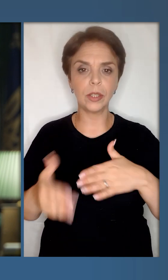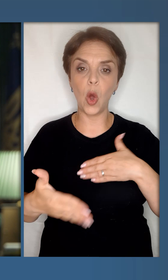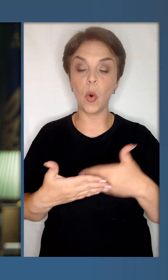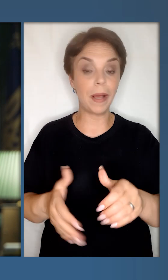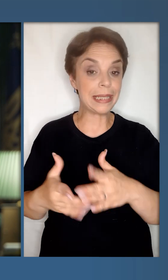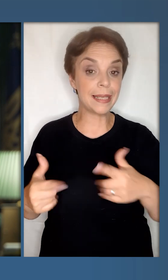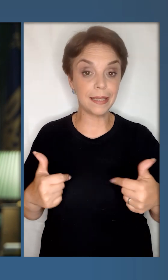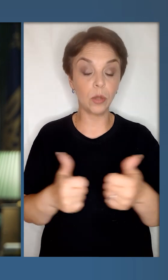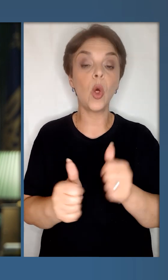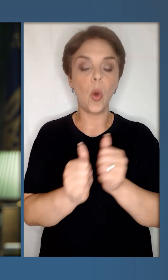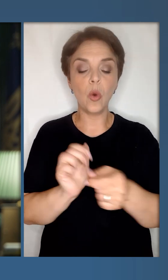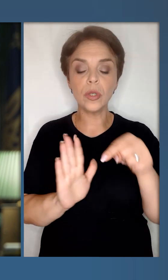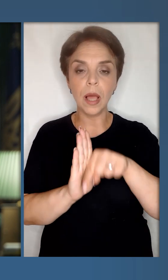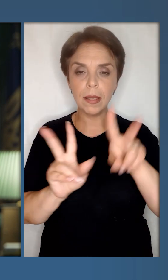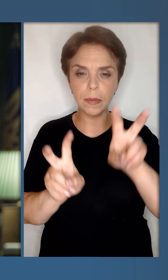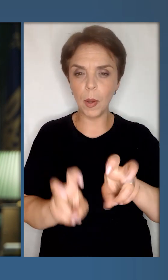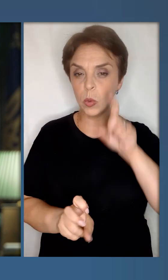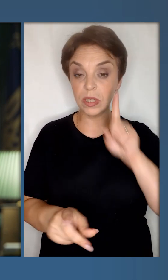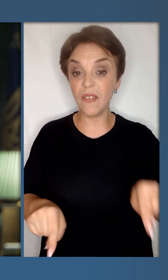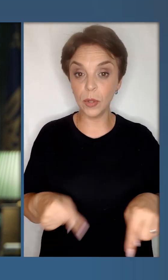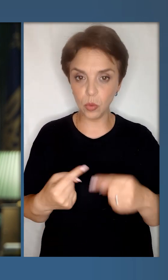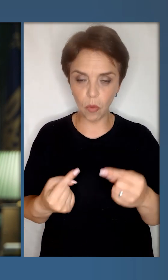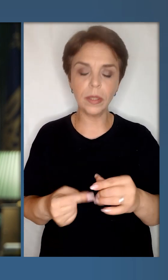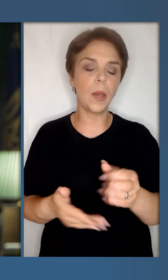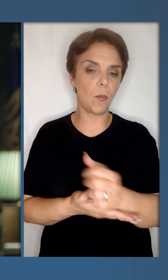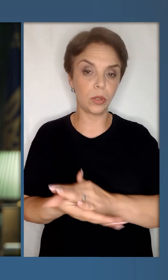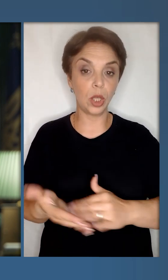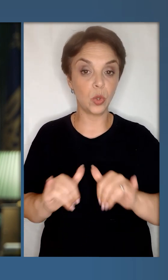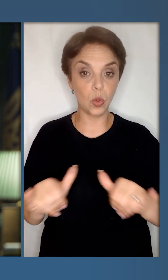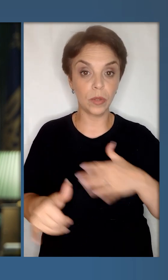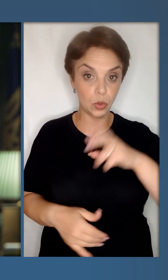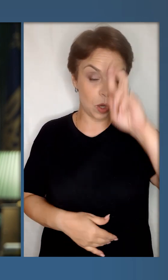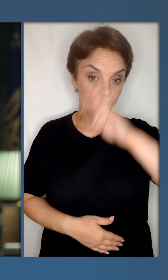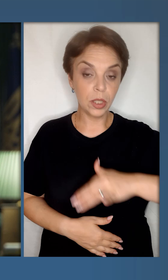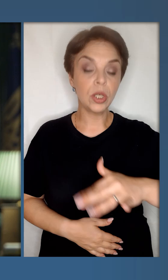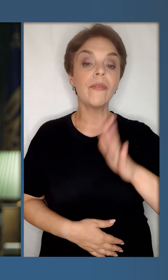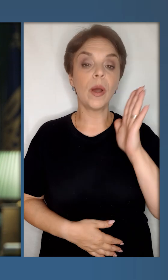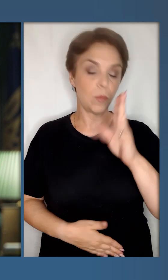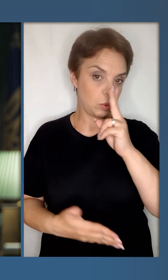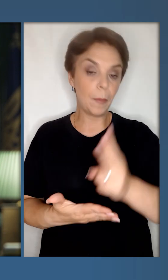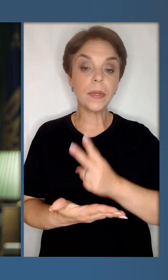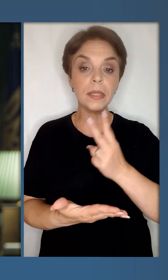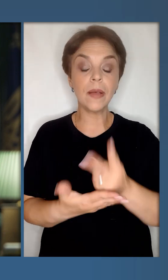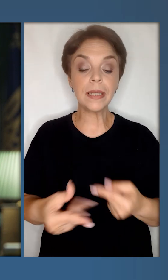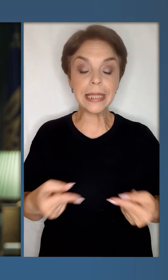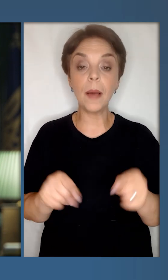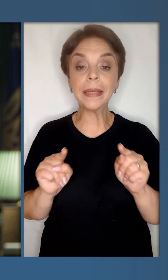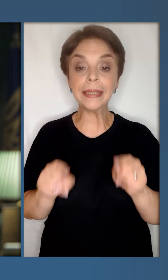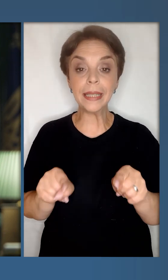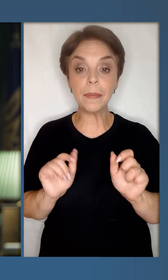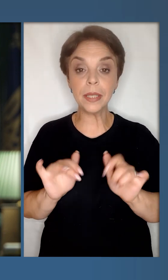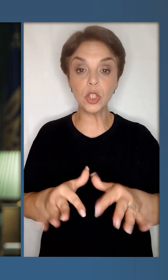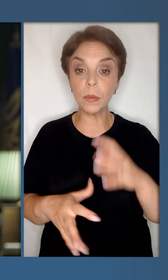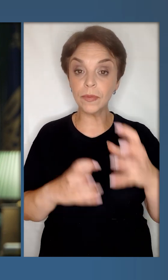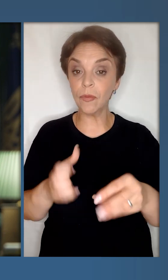Рада, громадський сектор. Кожен аспект українського відновлення і подальшого розвитку нашої держави буде представлений саме